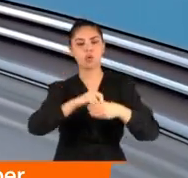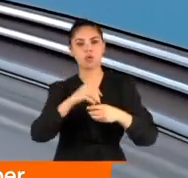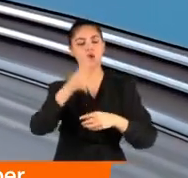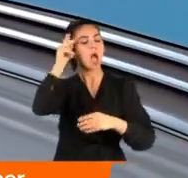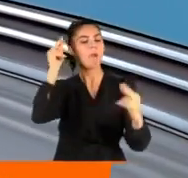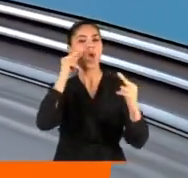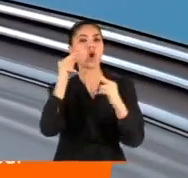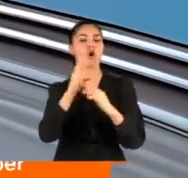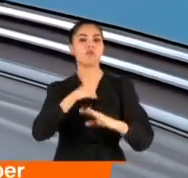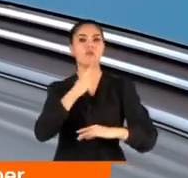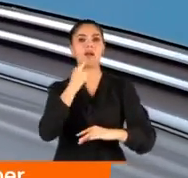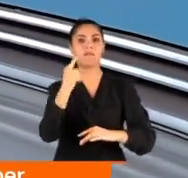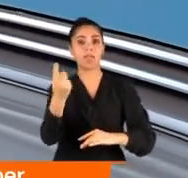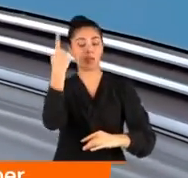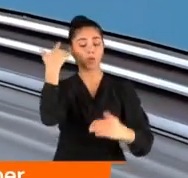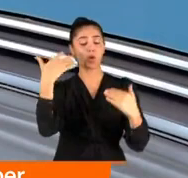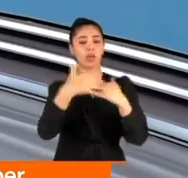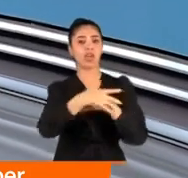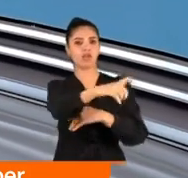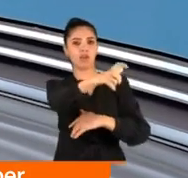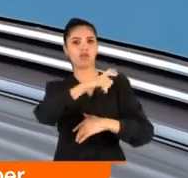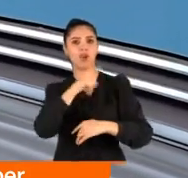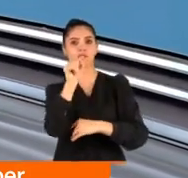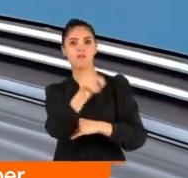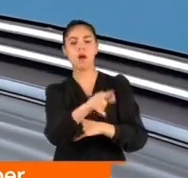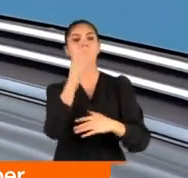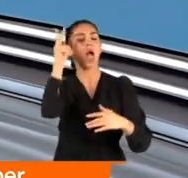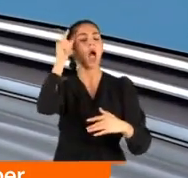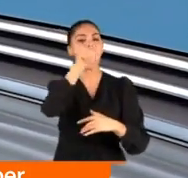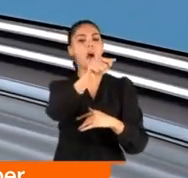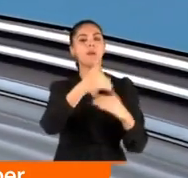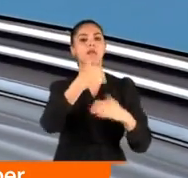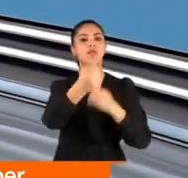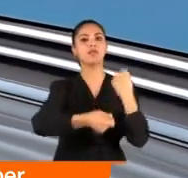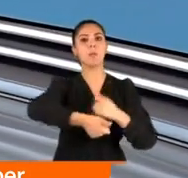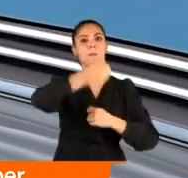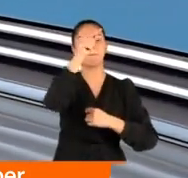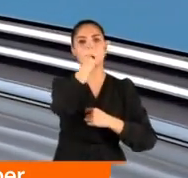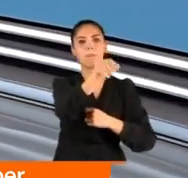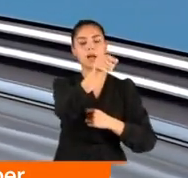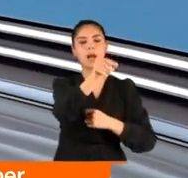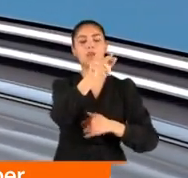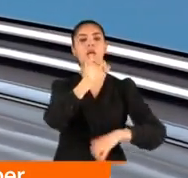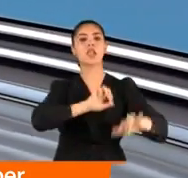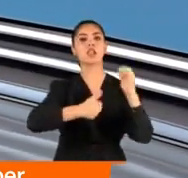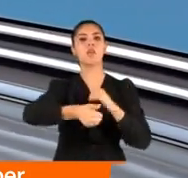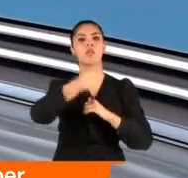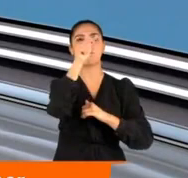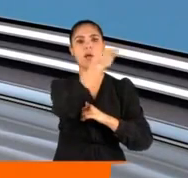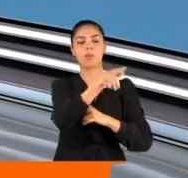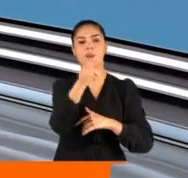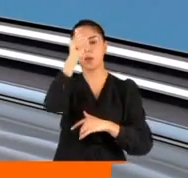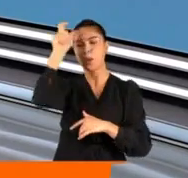söylemişti. Yanıt dün gece geldi. Amerika Dışişleri Bakanlığı da sorunun çözülmeye ilişkin Pentagon Savunma Hakkı'nı ve Türkiye'nin